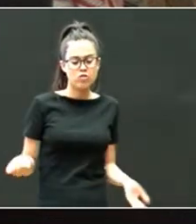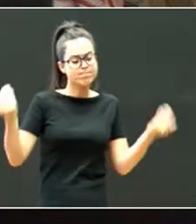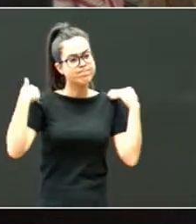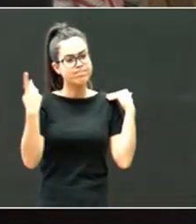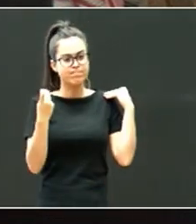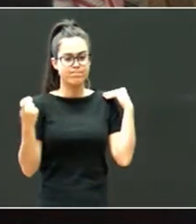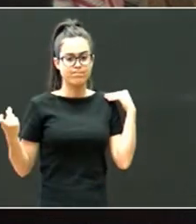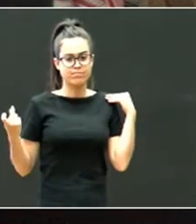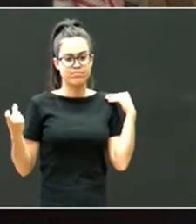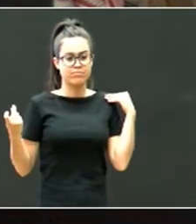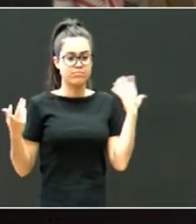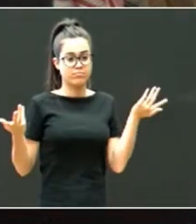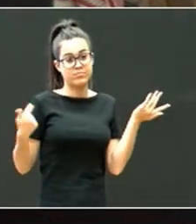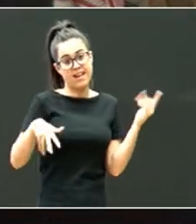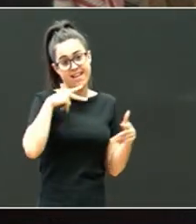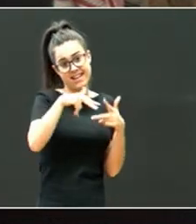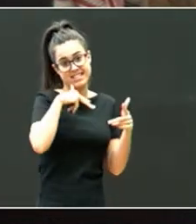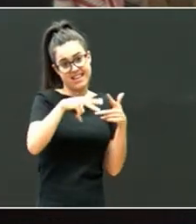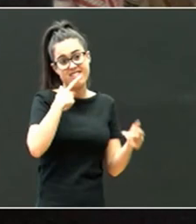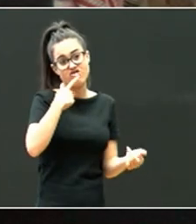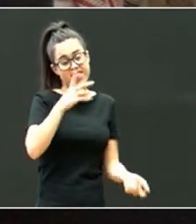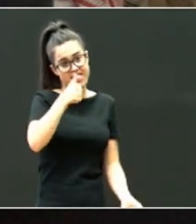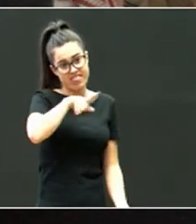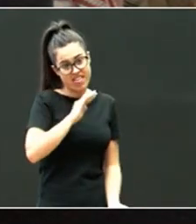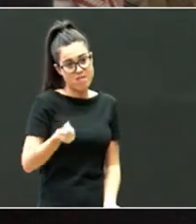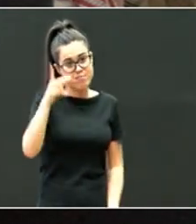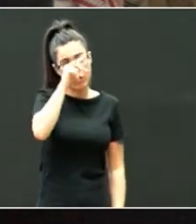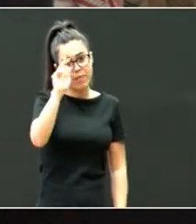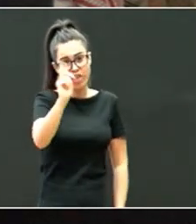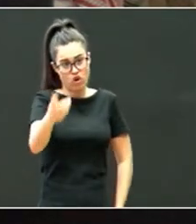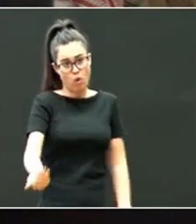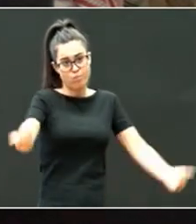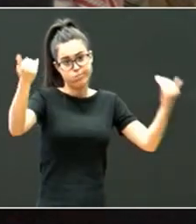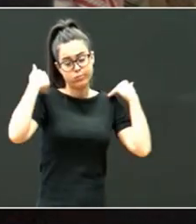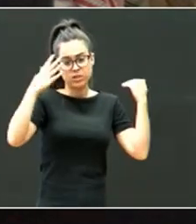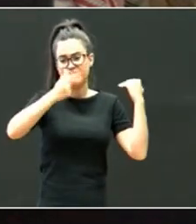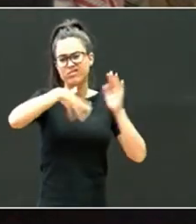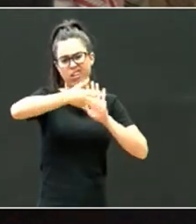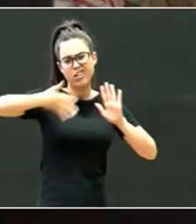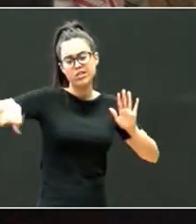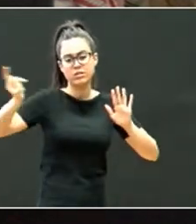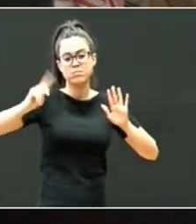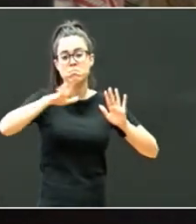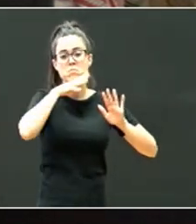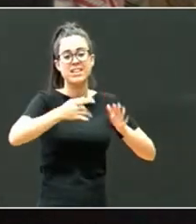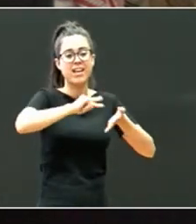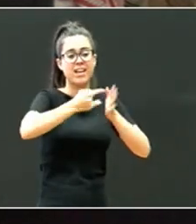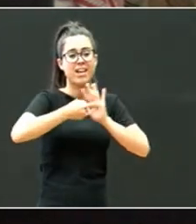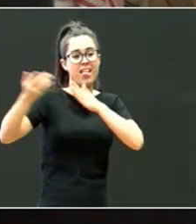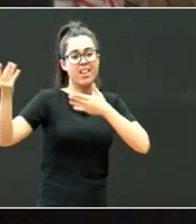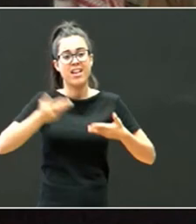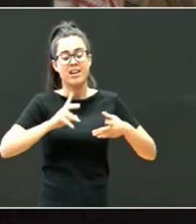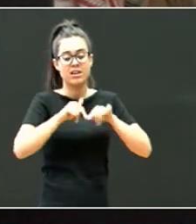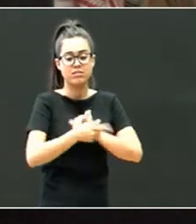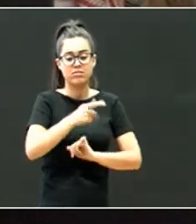erderaz esaten da, mede, preocupazion, okupazion, eta, igual, ez dugu, lusatuko, zeganera, arrera planakoak, amen, agertzen